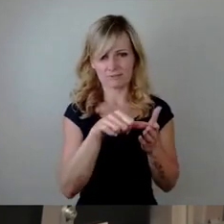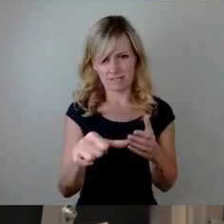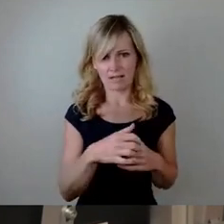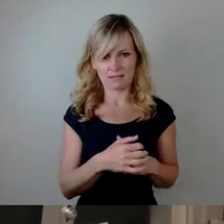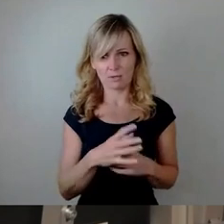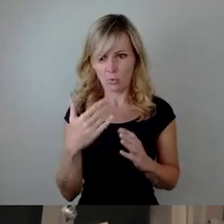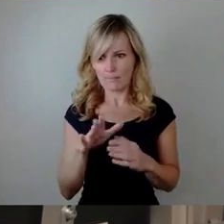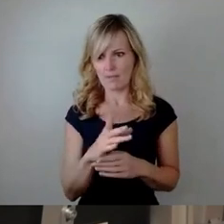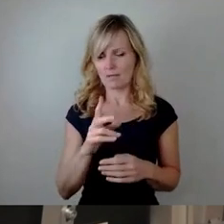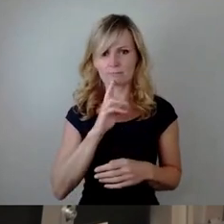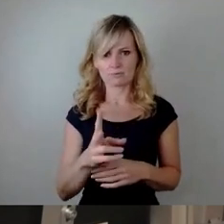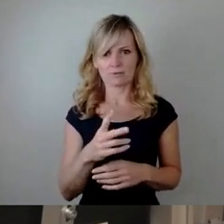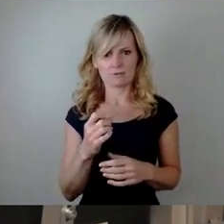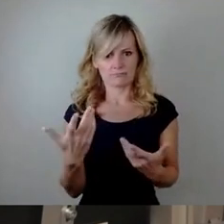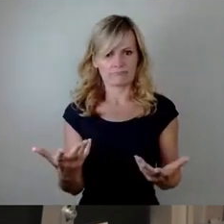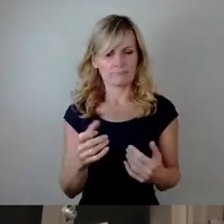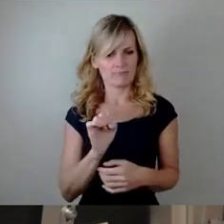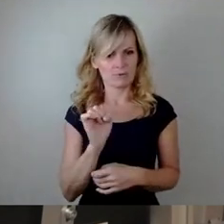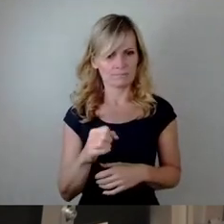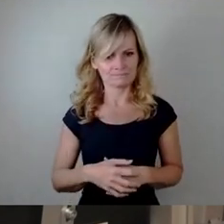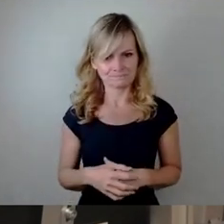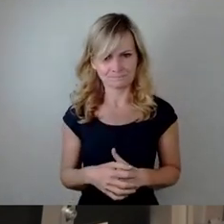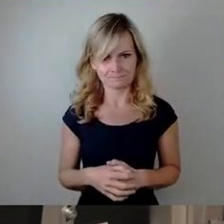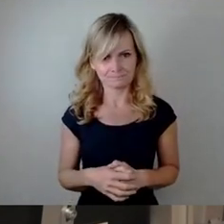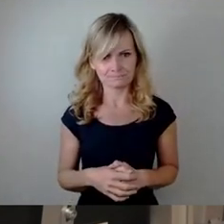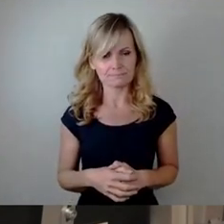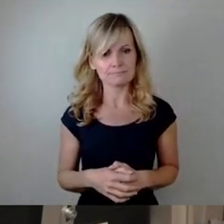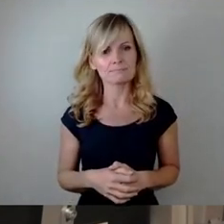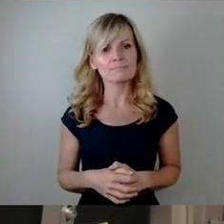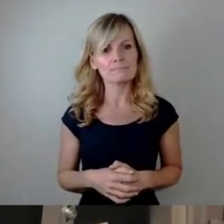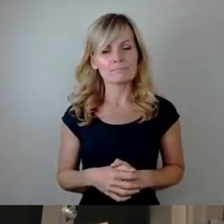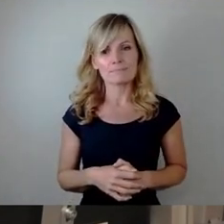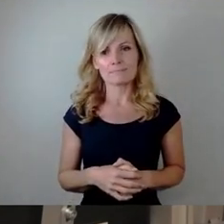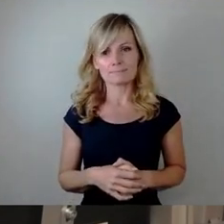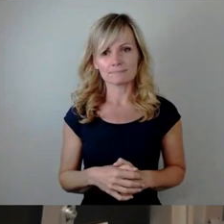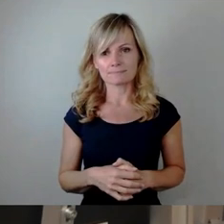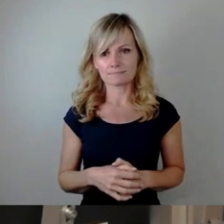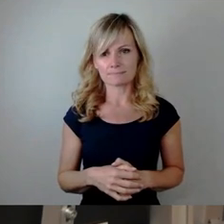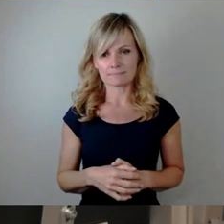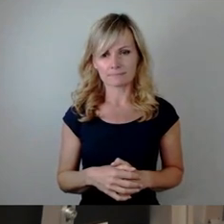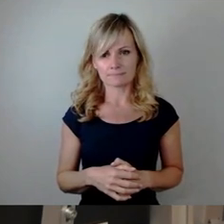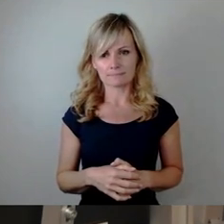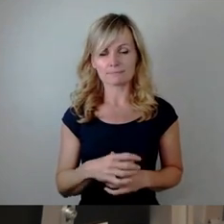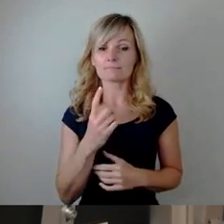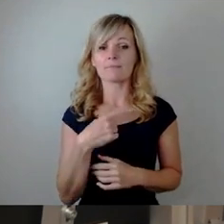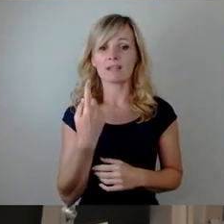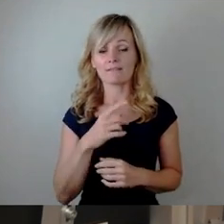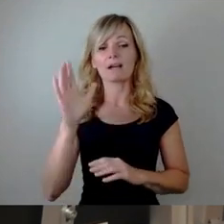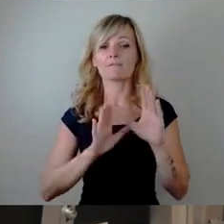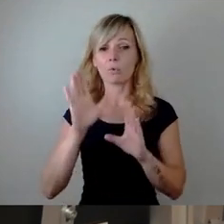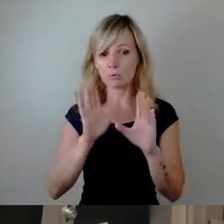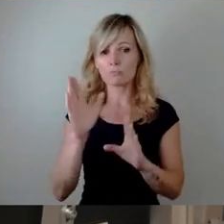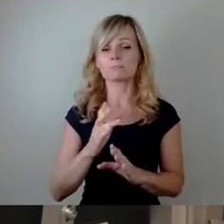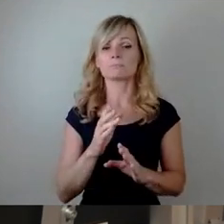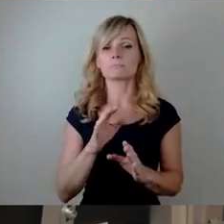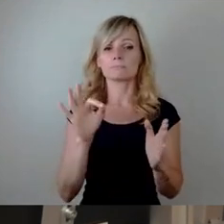Und des Weiteren werden wir, wie gesagt, dem Votum des Ausschusses zustimmen. Wir werden auch dem Punkt 12 zustimmen, der